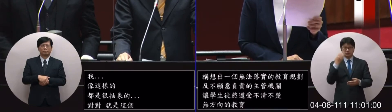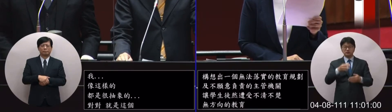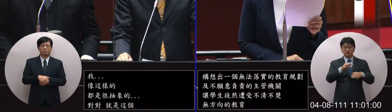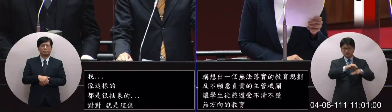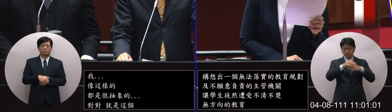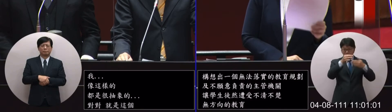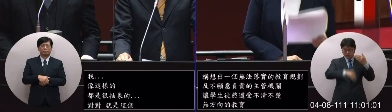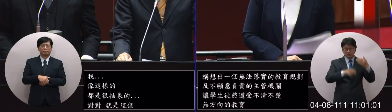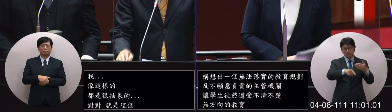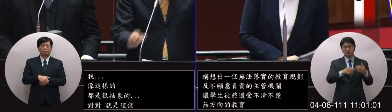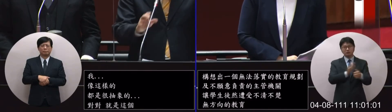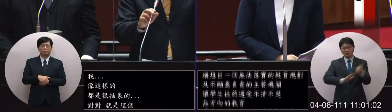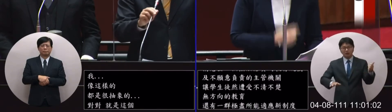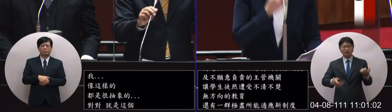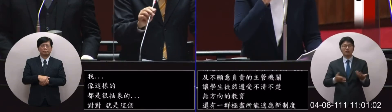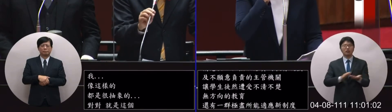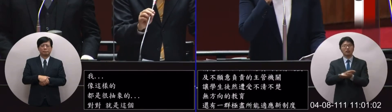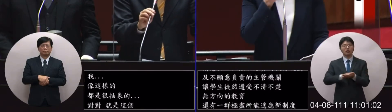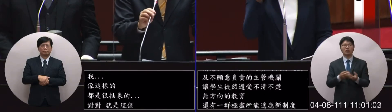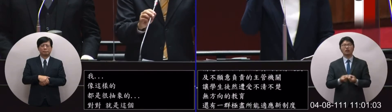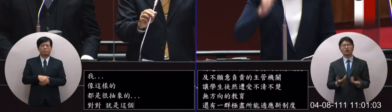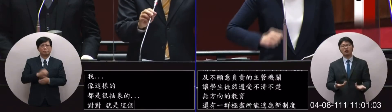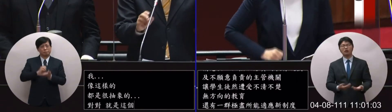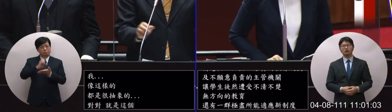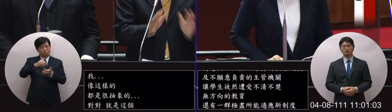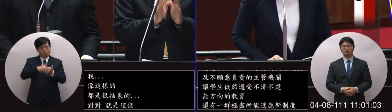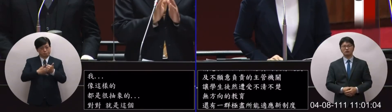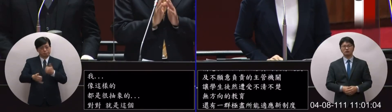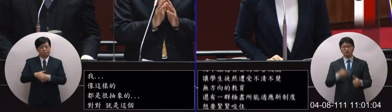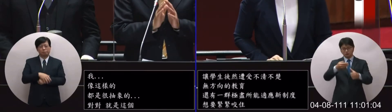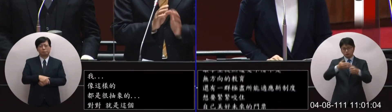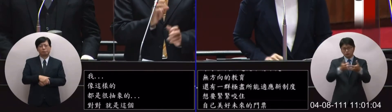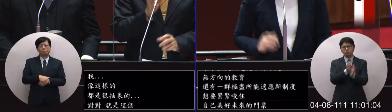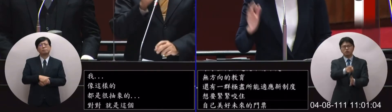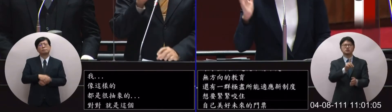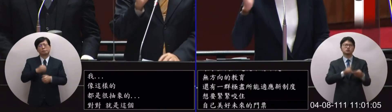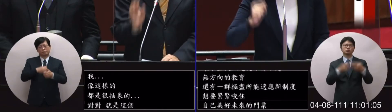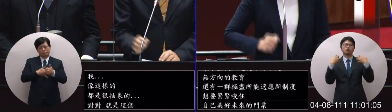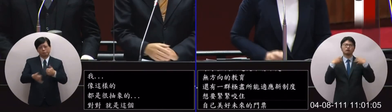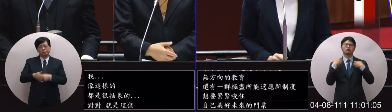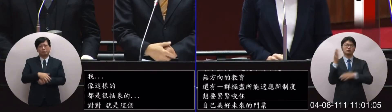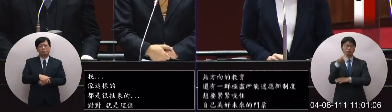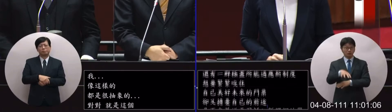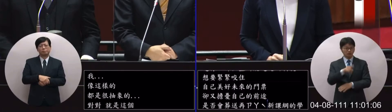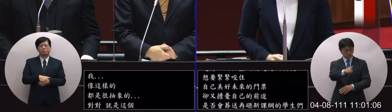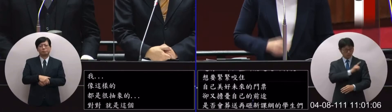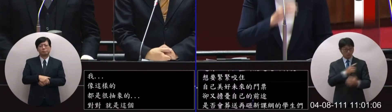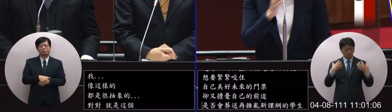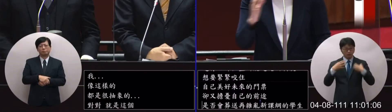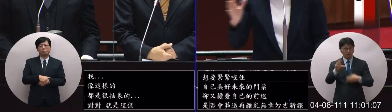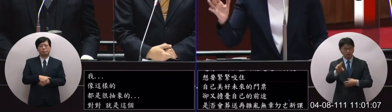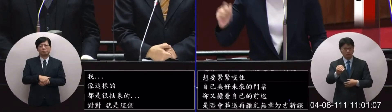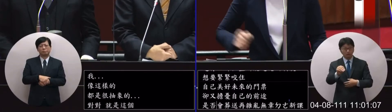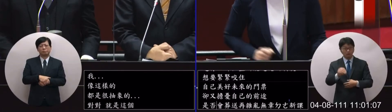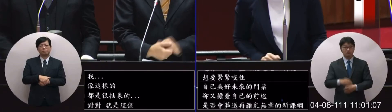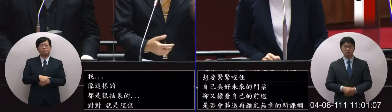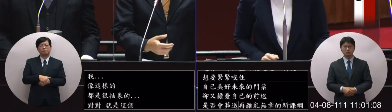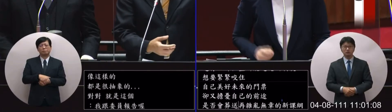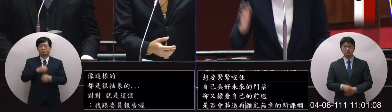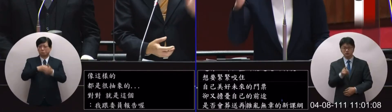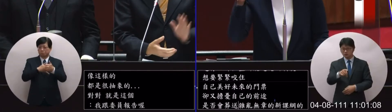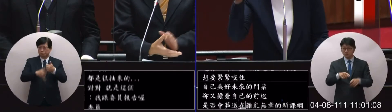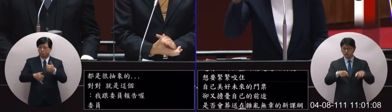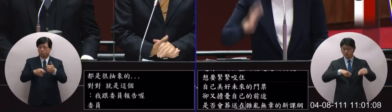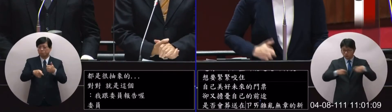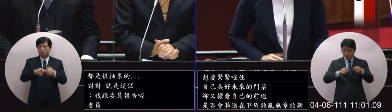課綱的學生們我跟委報告你就是主管機關你有負責任嗎教育規劃的方